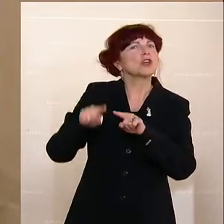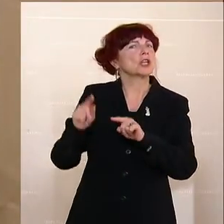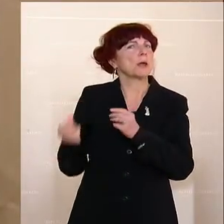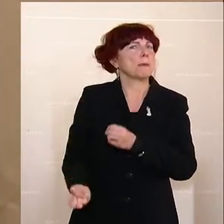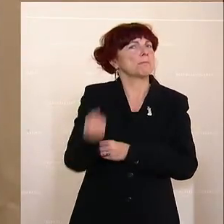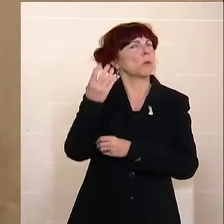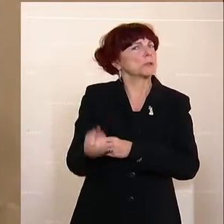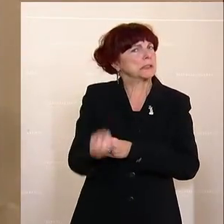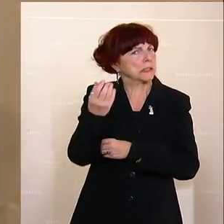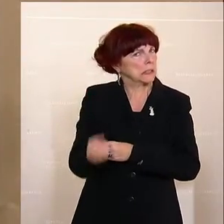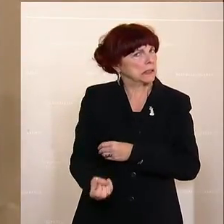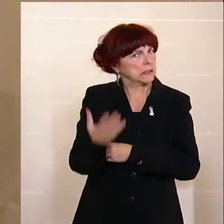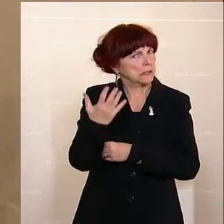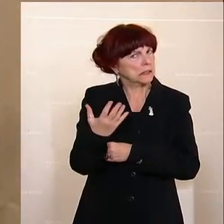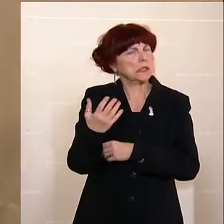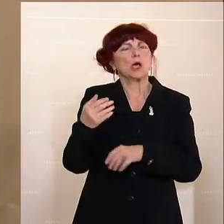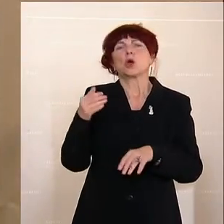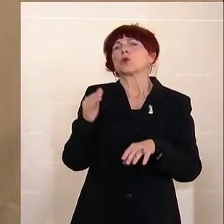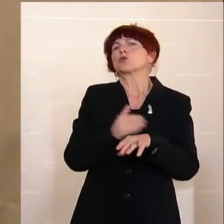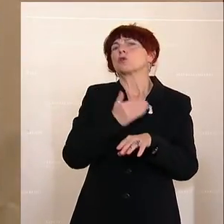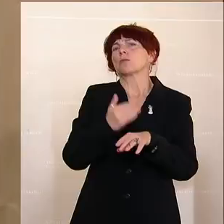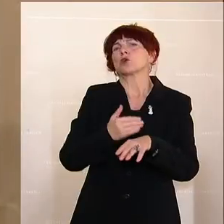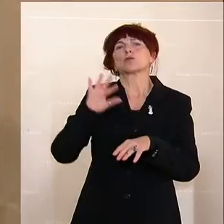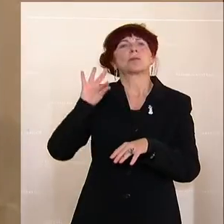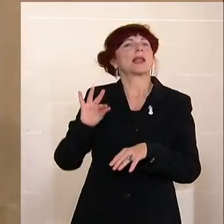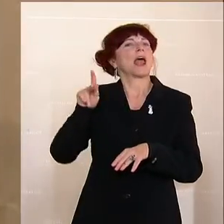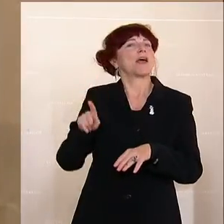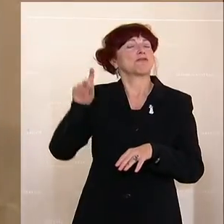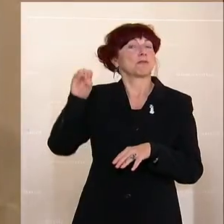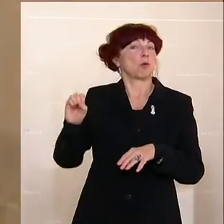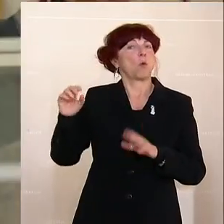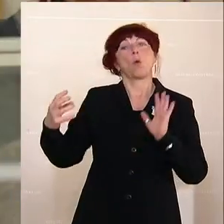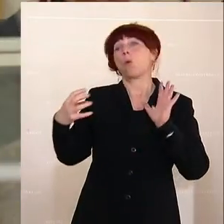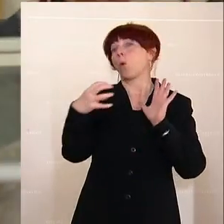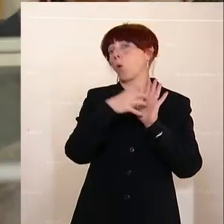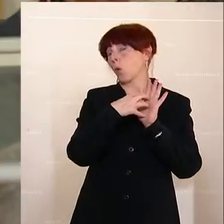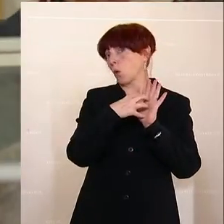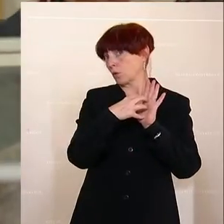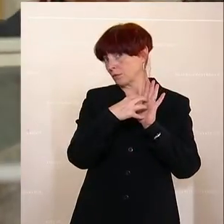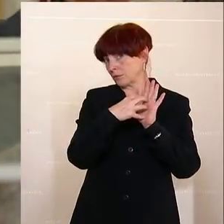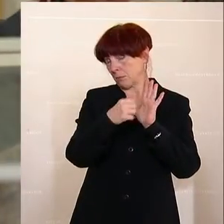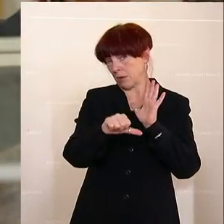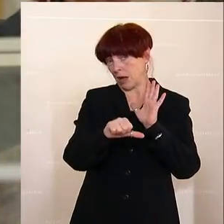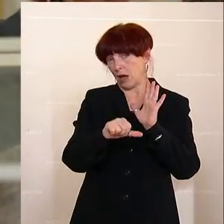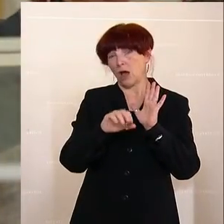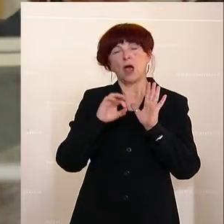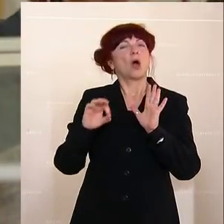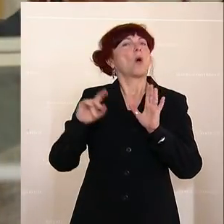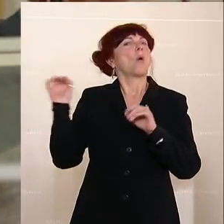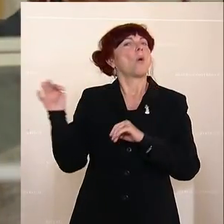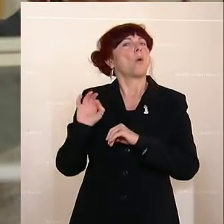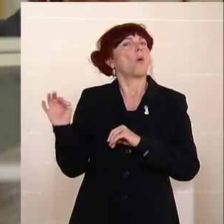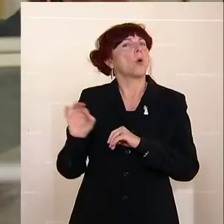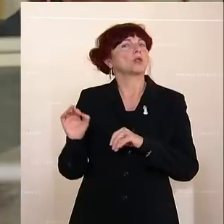mit einem FPÖ-Logo zu sehen ist, auf denen er